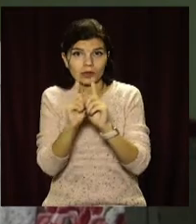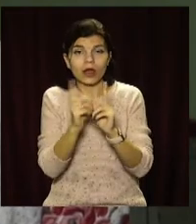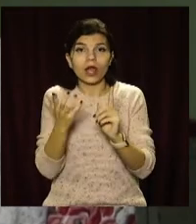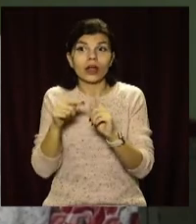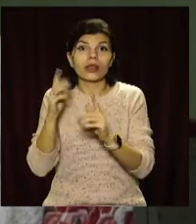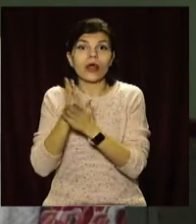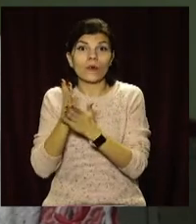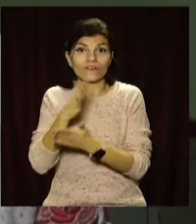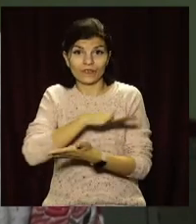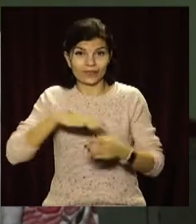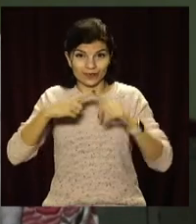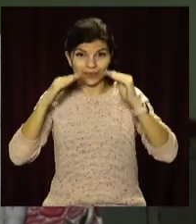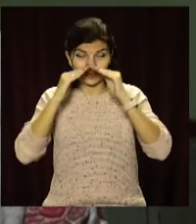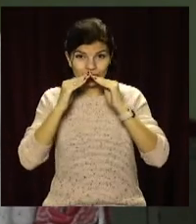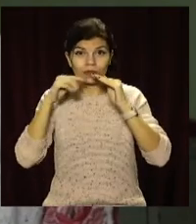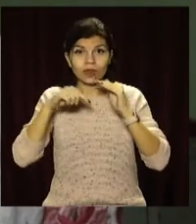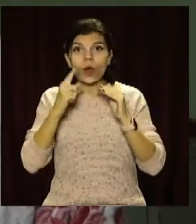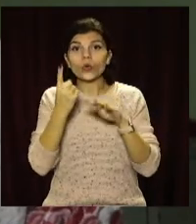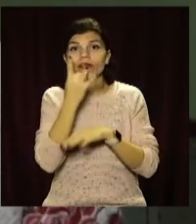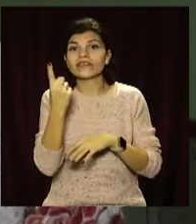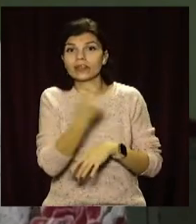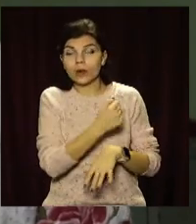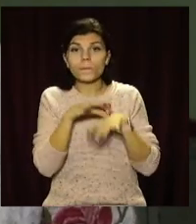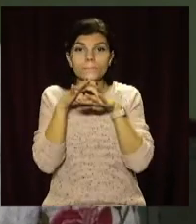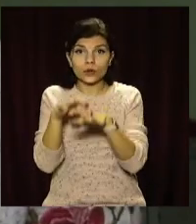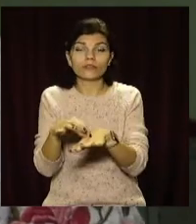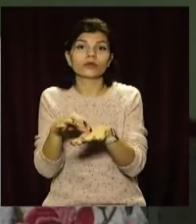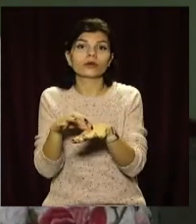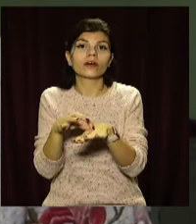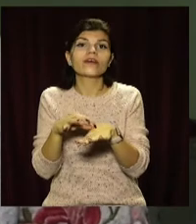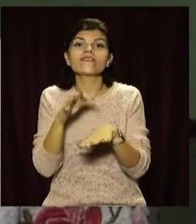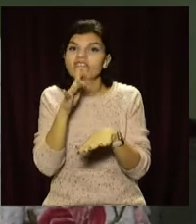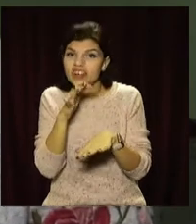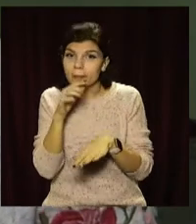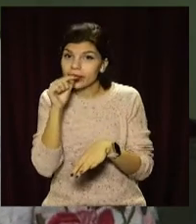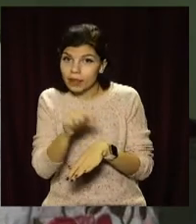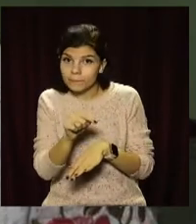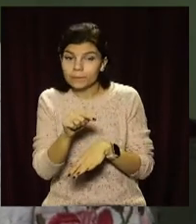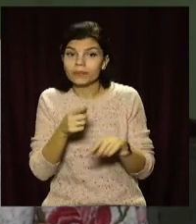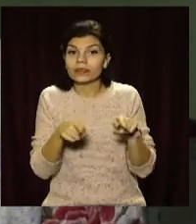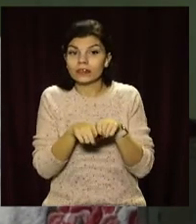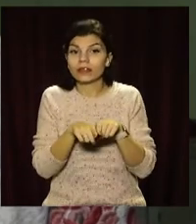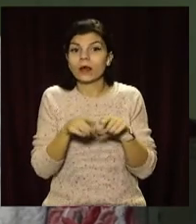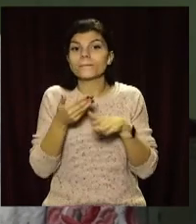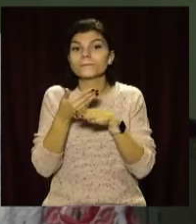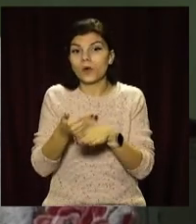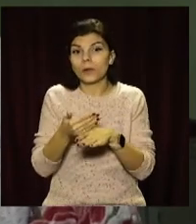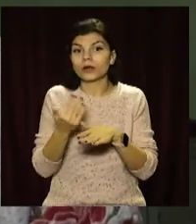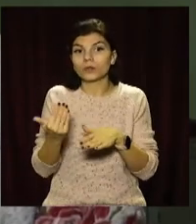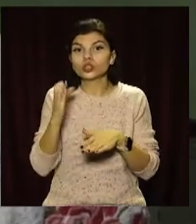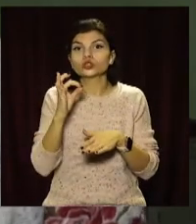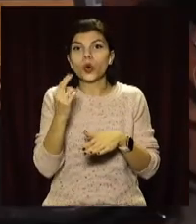учрежденні, проводить один раз в тиждень час. Він таким способом допомогає йому